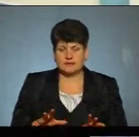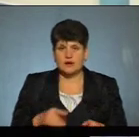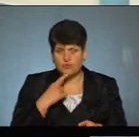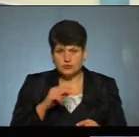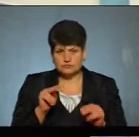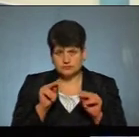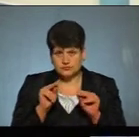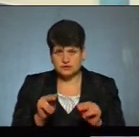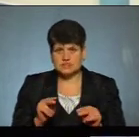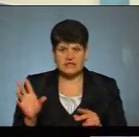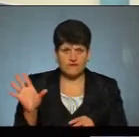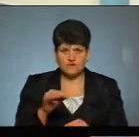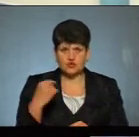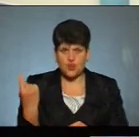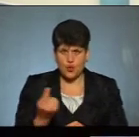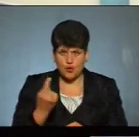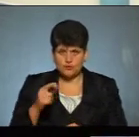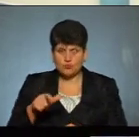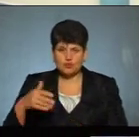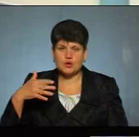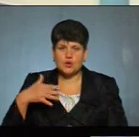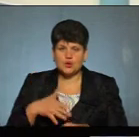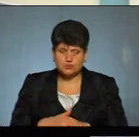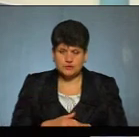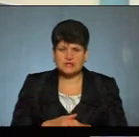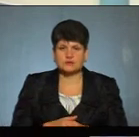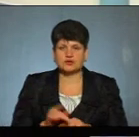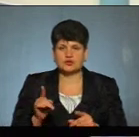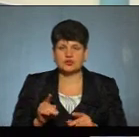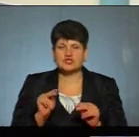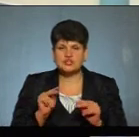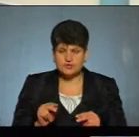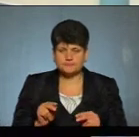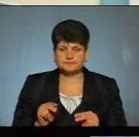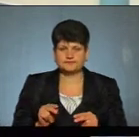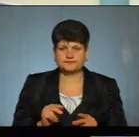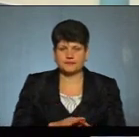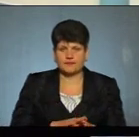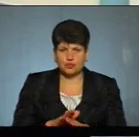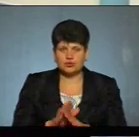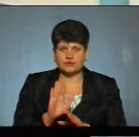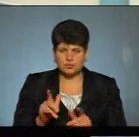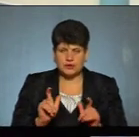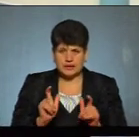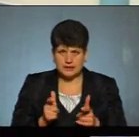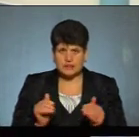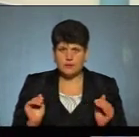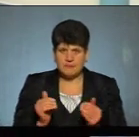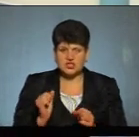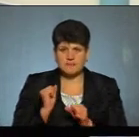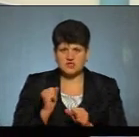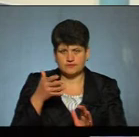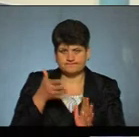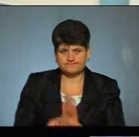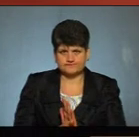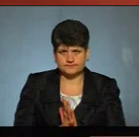відверто, я говорю на всю область, для того, щоб люди розуміли. Чим більше ми будемо, тим краще ми будемо виконувати карантину, тим менше мішків в нас піде.